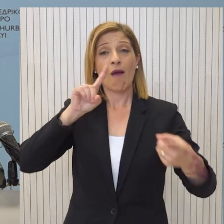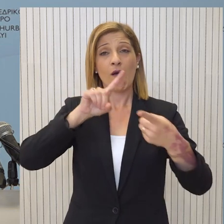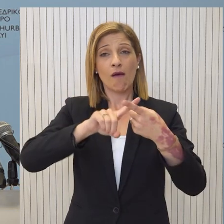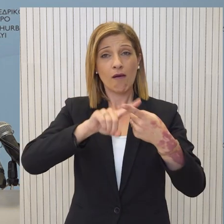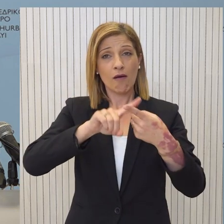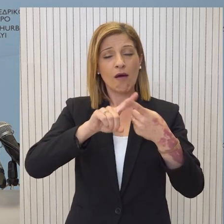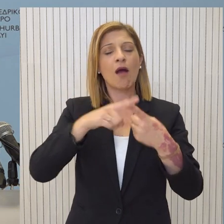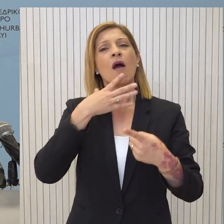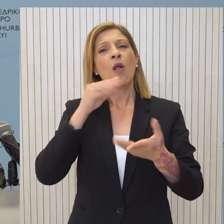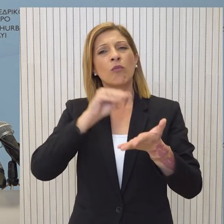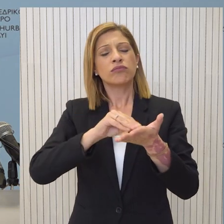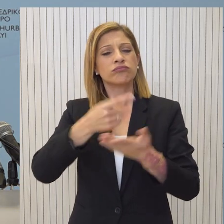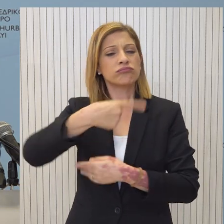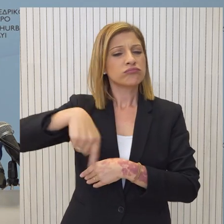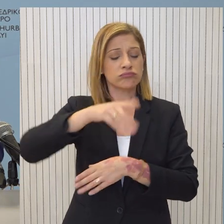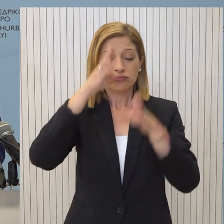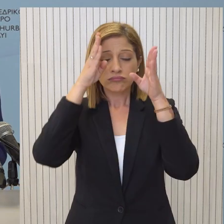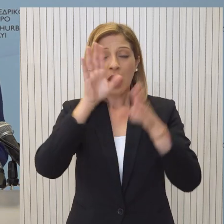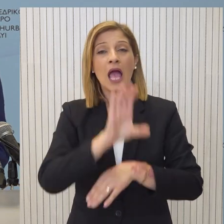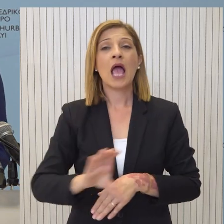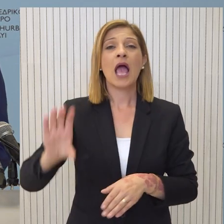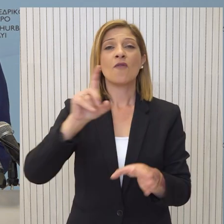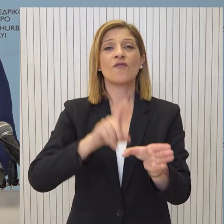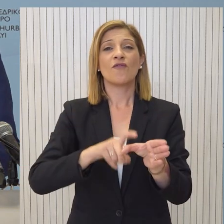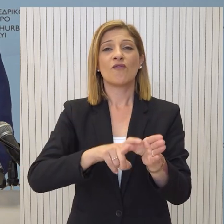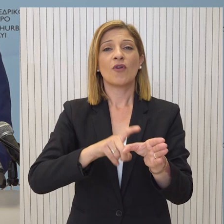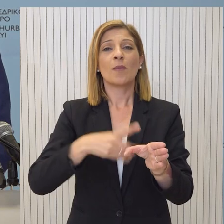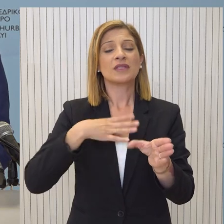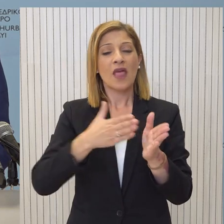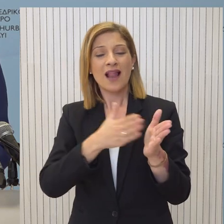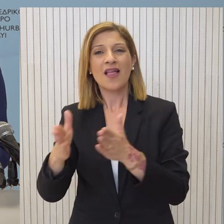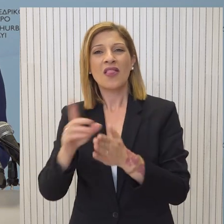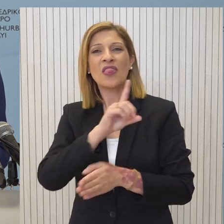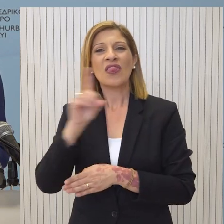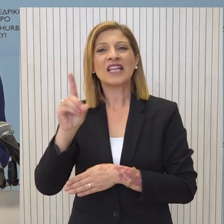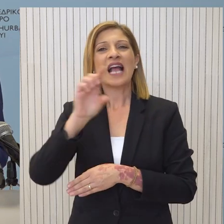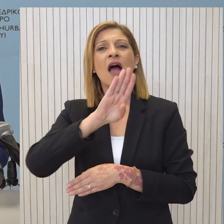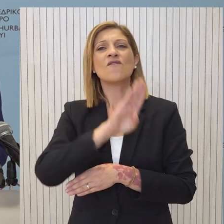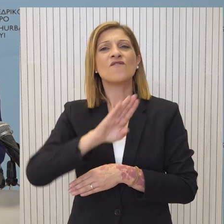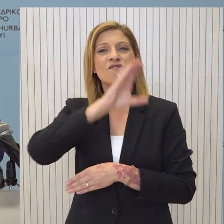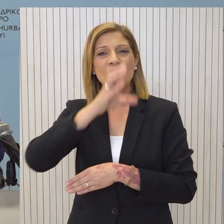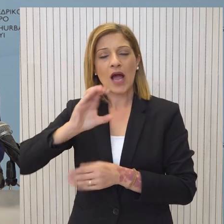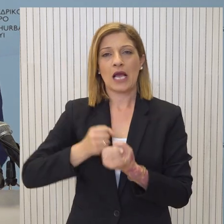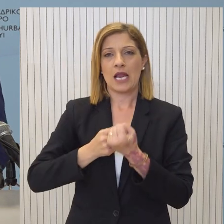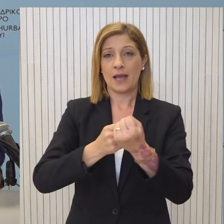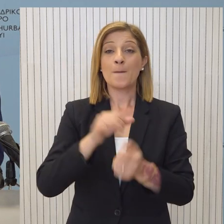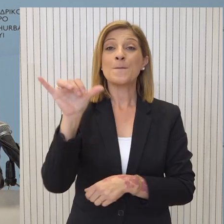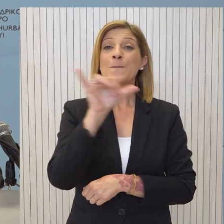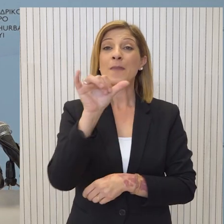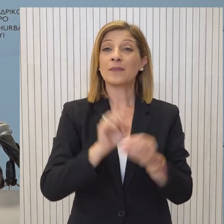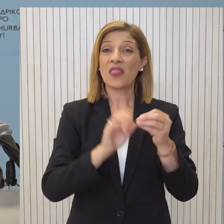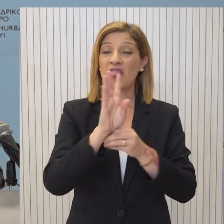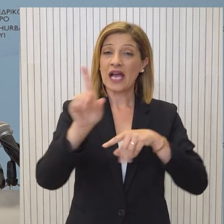πλαίσιο της επαναβεβαίωσης της προσήλωσης της Ευρωπαϊκής Ένωσης προς τα δυτικά Βαλκάνια και την ευρωπαϊκή τους πορεία. Την 5η 14